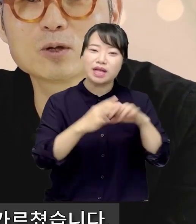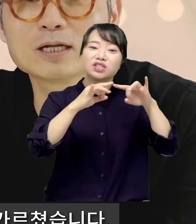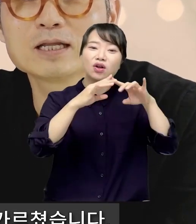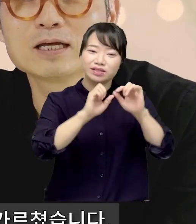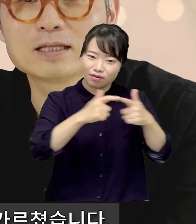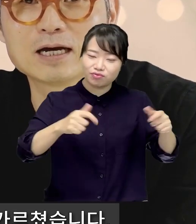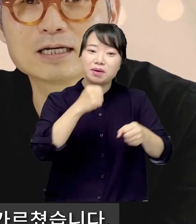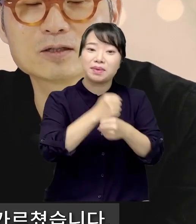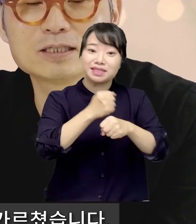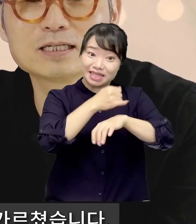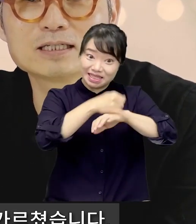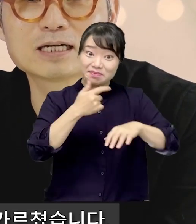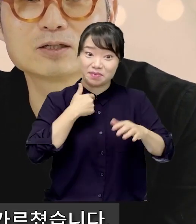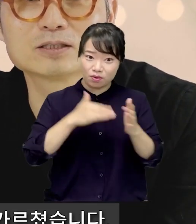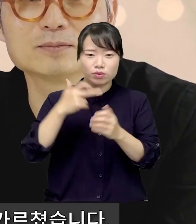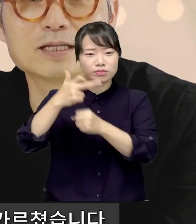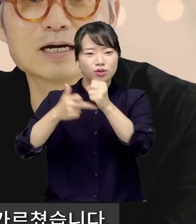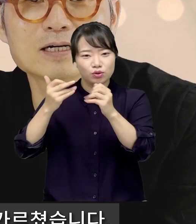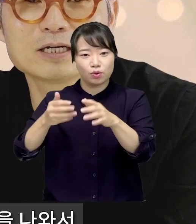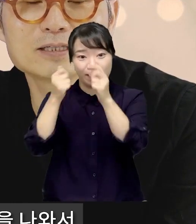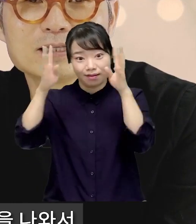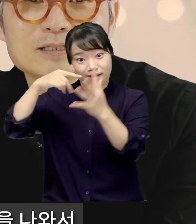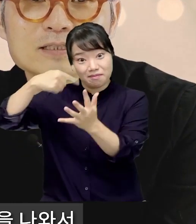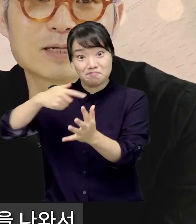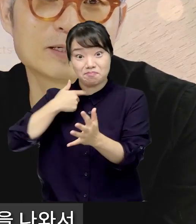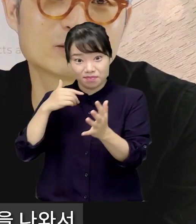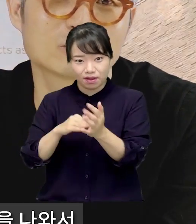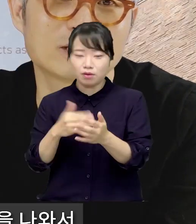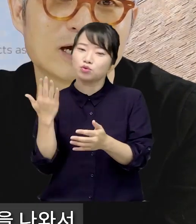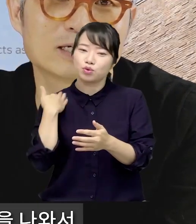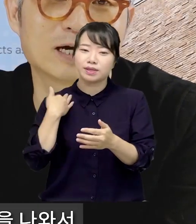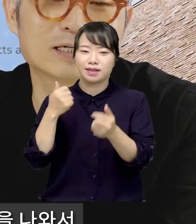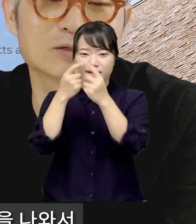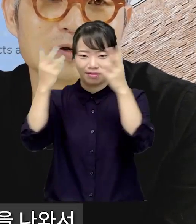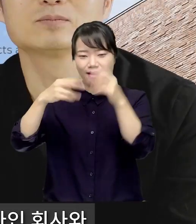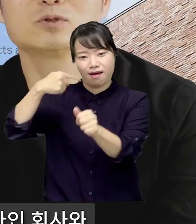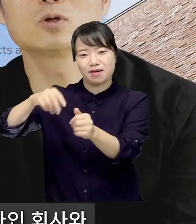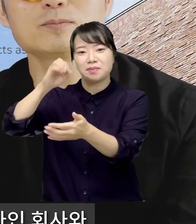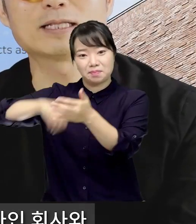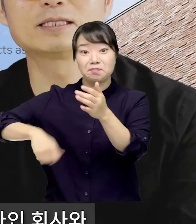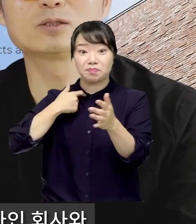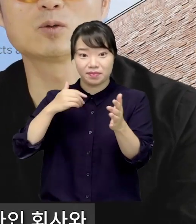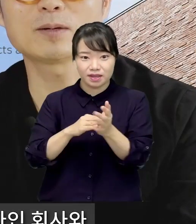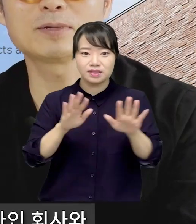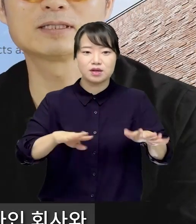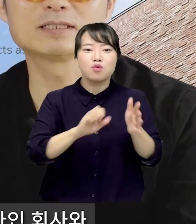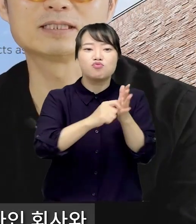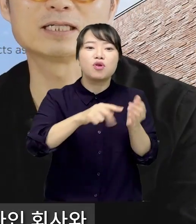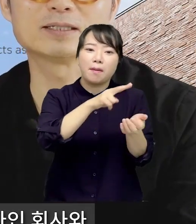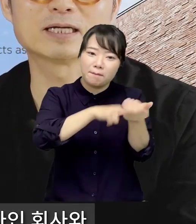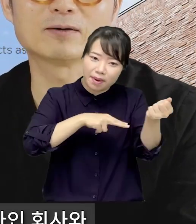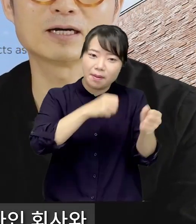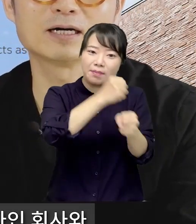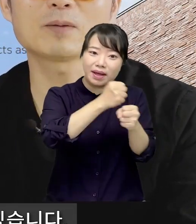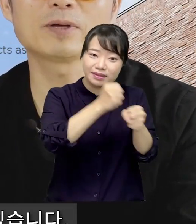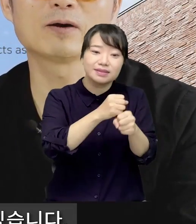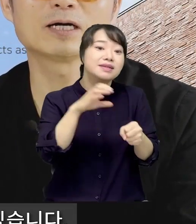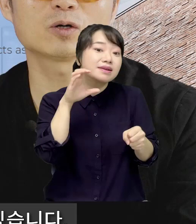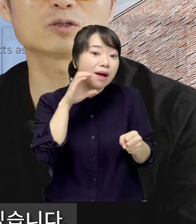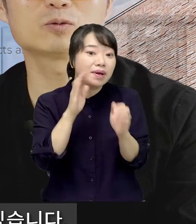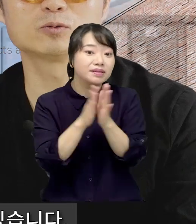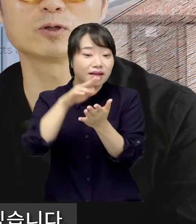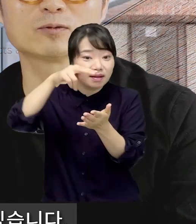17년 동안 대학에서 디자인을 가르쳤습니다. 최근에는 자발적으로 대학을 나와서 물건을 만들고 판매하는 디자인회사와